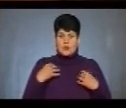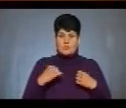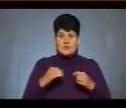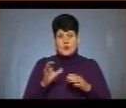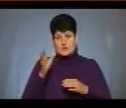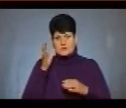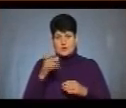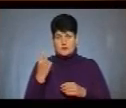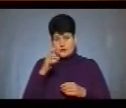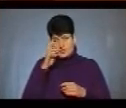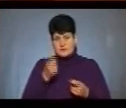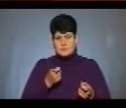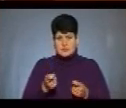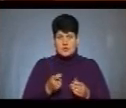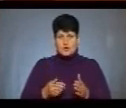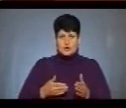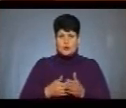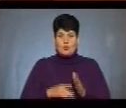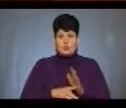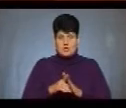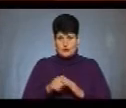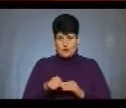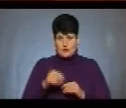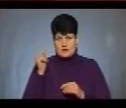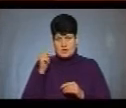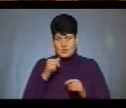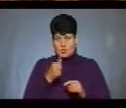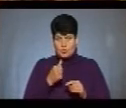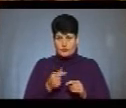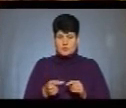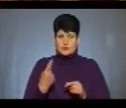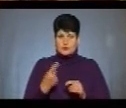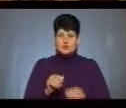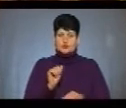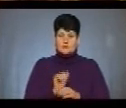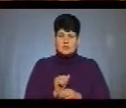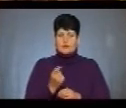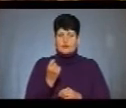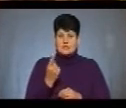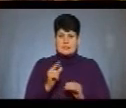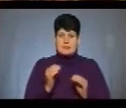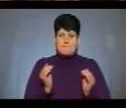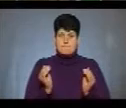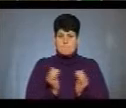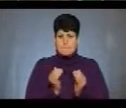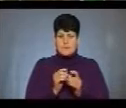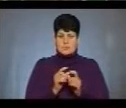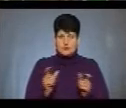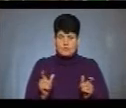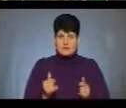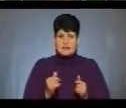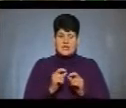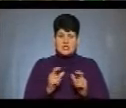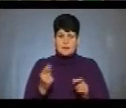облдержадміністрації Ольги Хоми, до початку цього навчального року на Тернопільщині призупинили навчання в 11 малокомплектних школах. Для шкіл